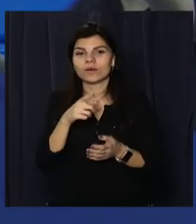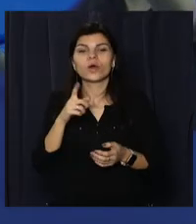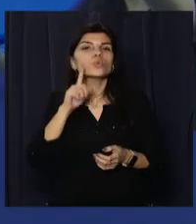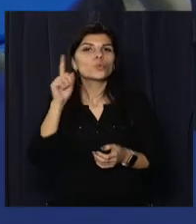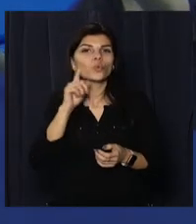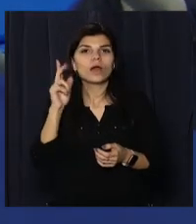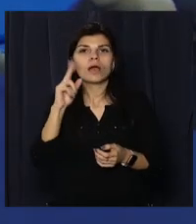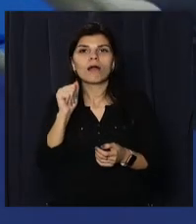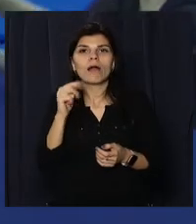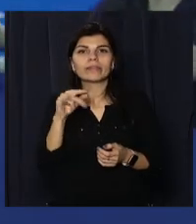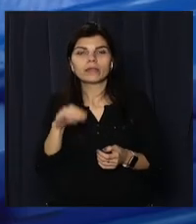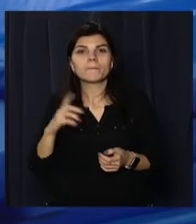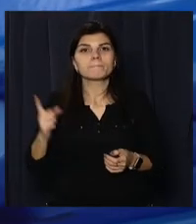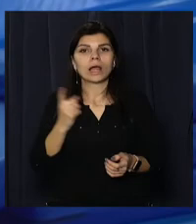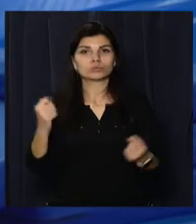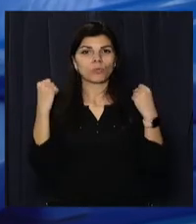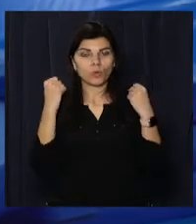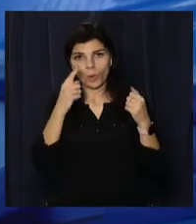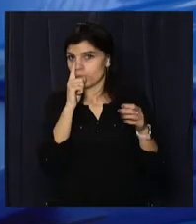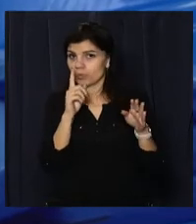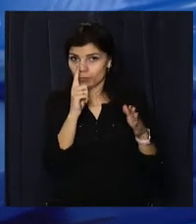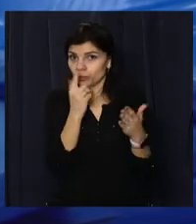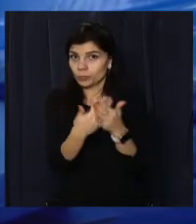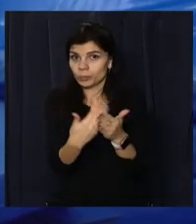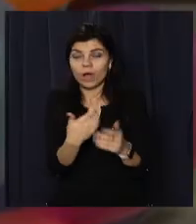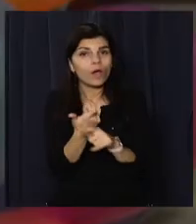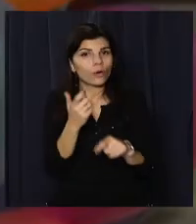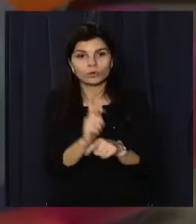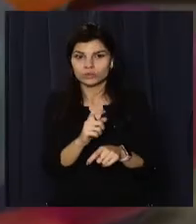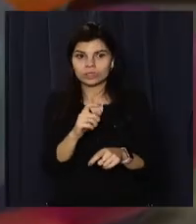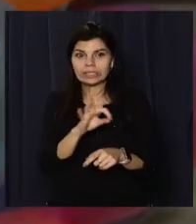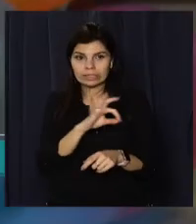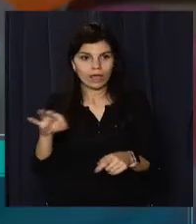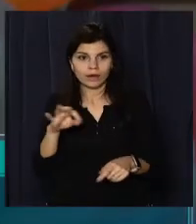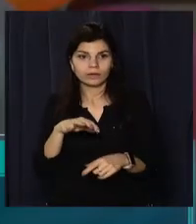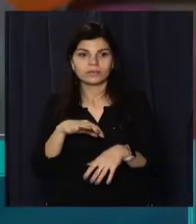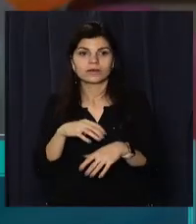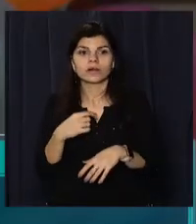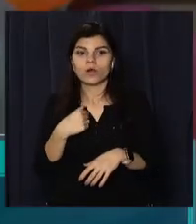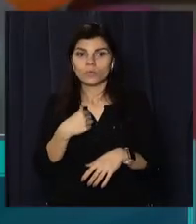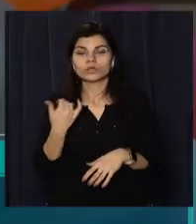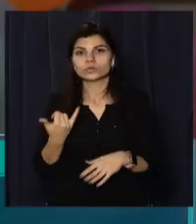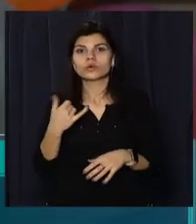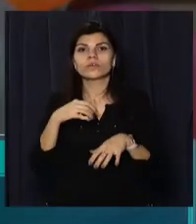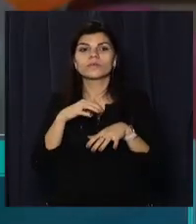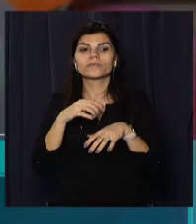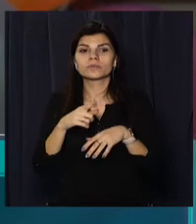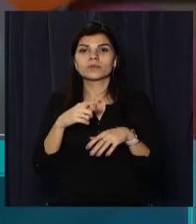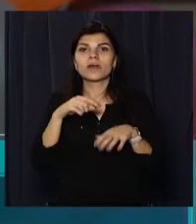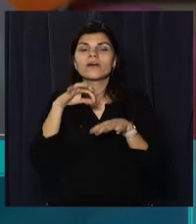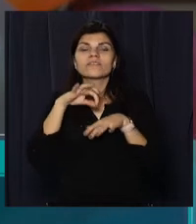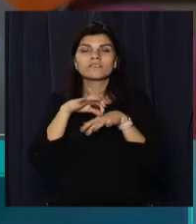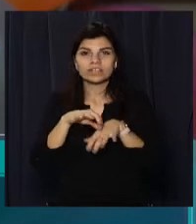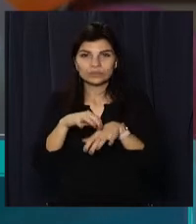спорту України каже, виконав комбінацію майже ідеально. У мене сьогодні длило виступлення 14 секунд.